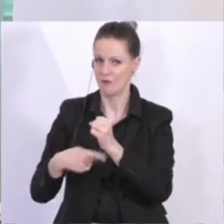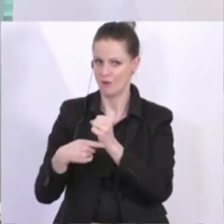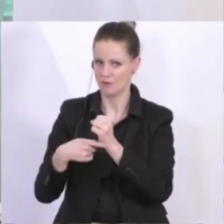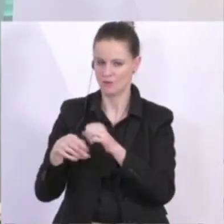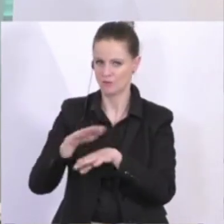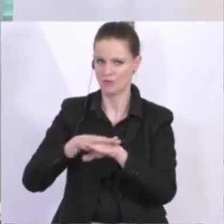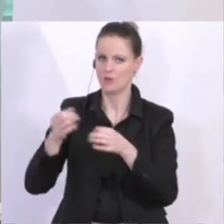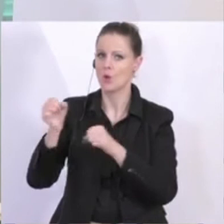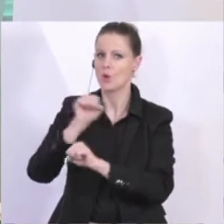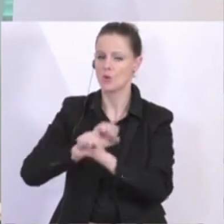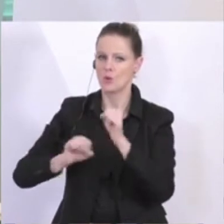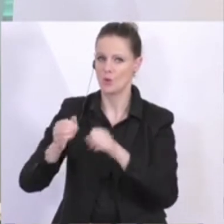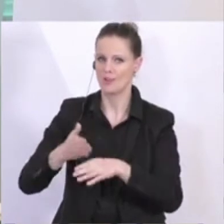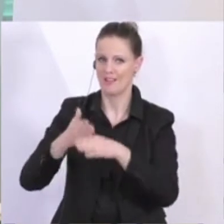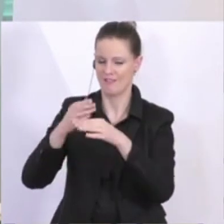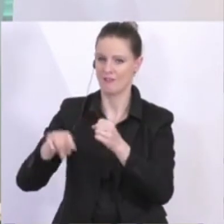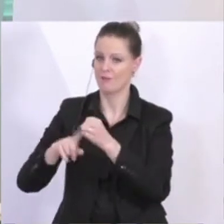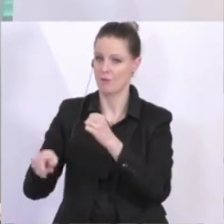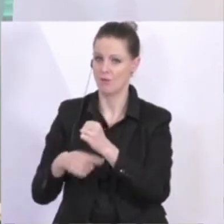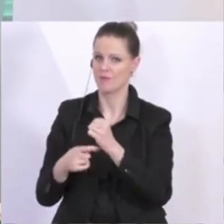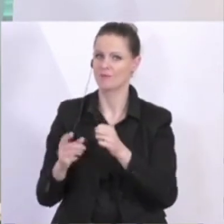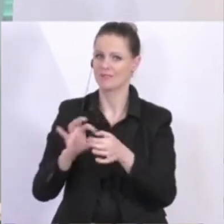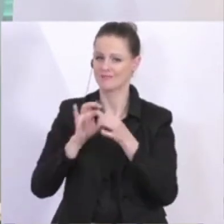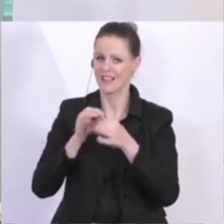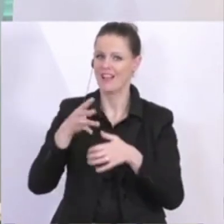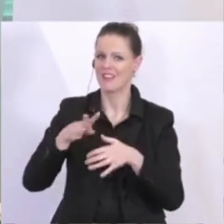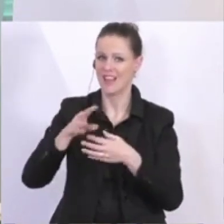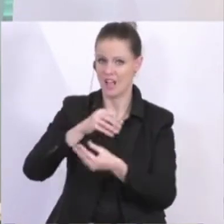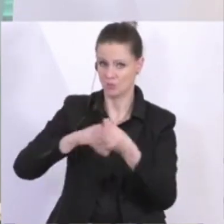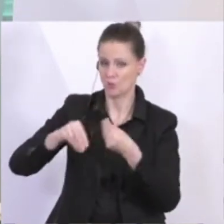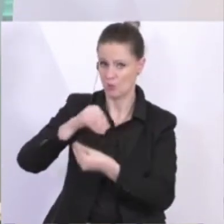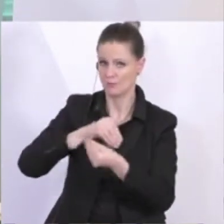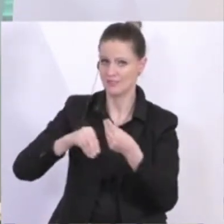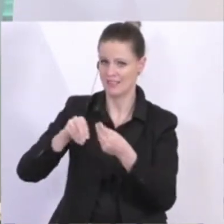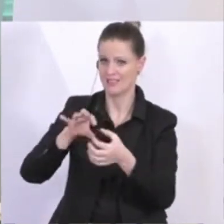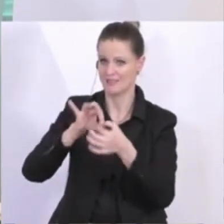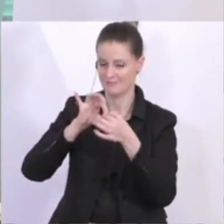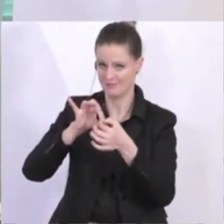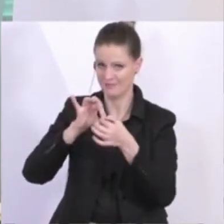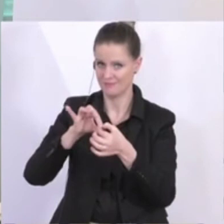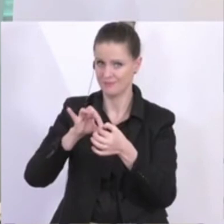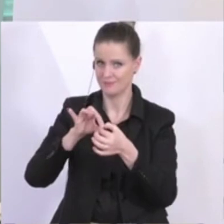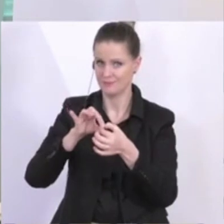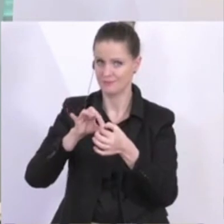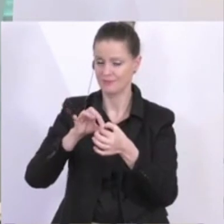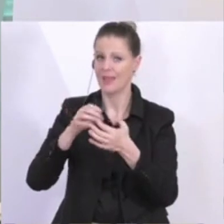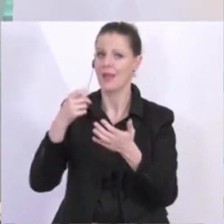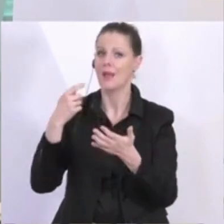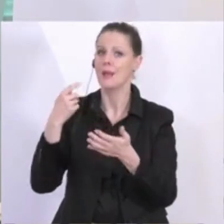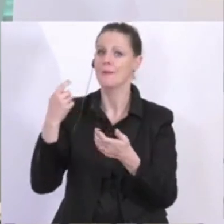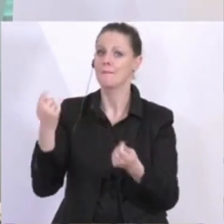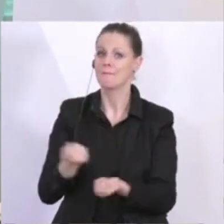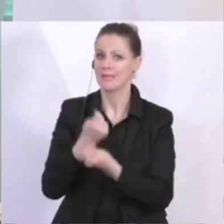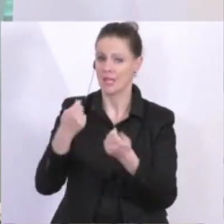bis zu 120 Millionen oder maximal einem Quartalsumsatz. Und der Teil, der die Betriebskosten